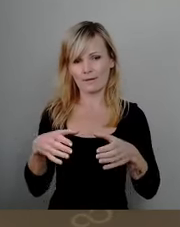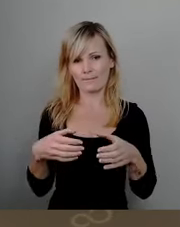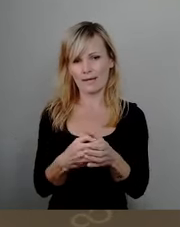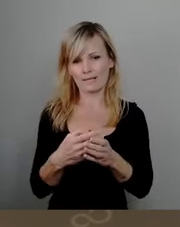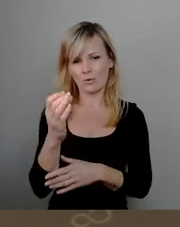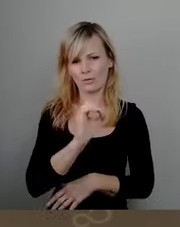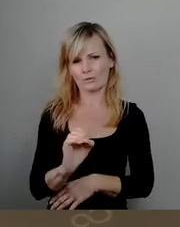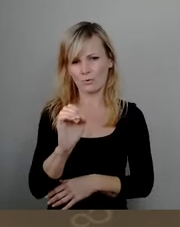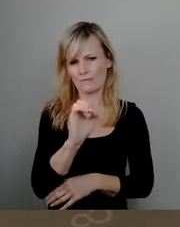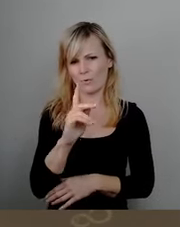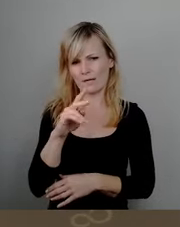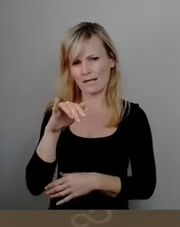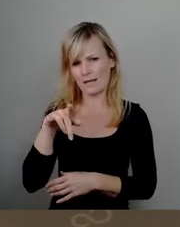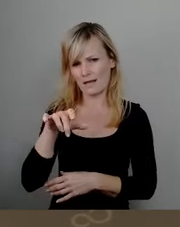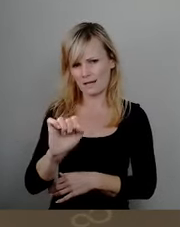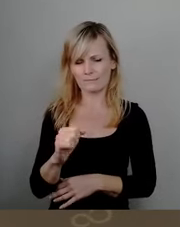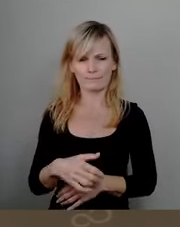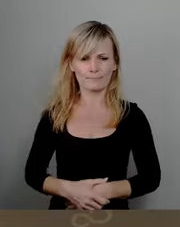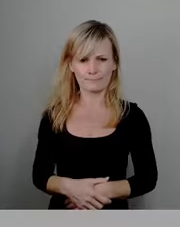bitte hier um das Stimmzeichen.